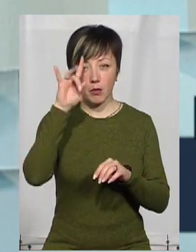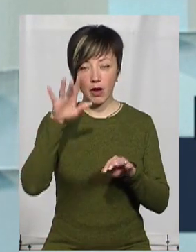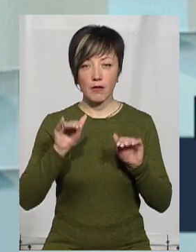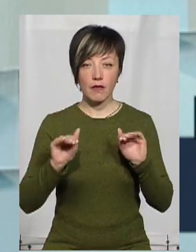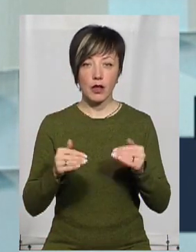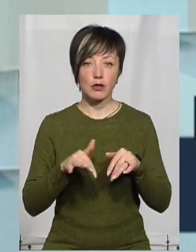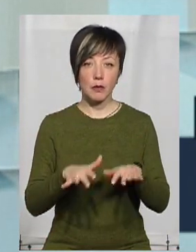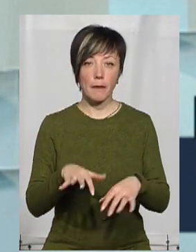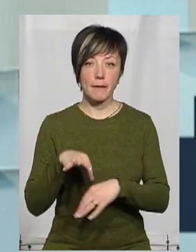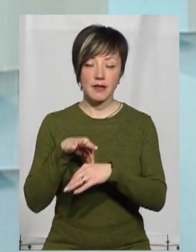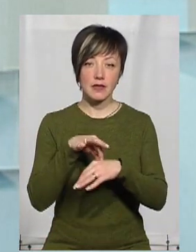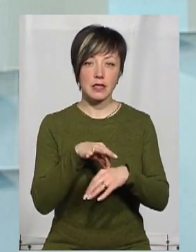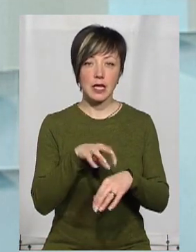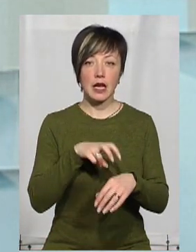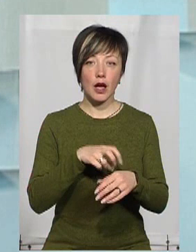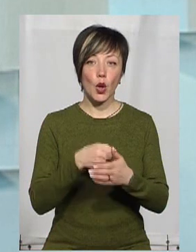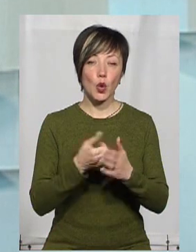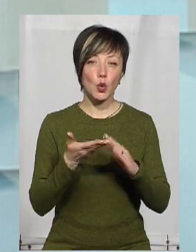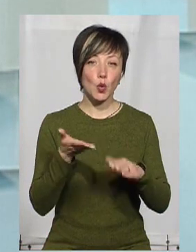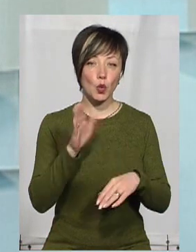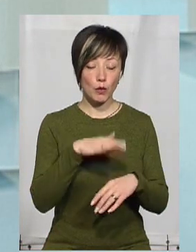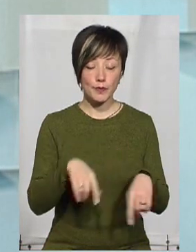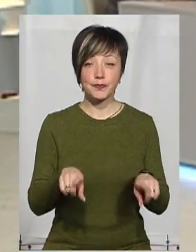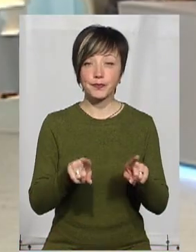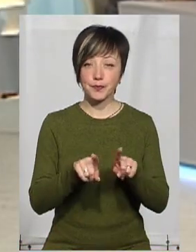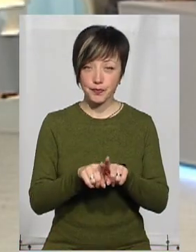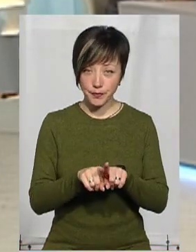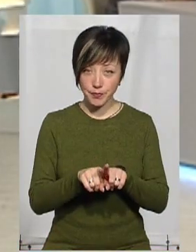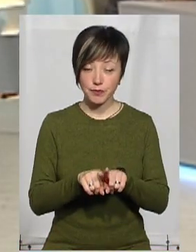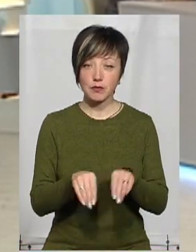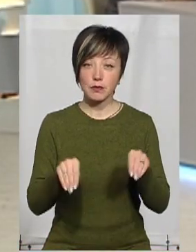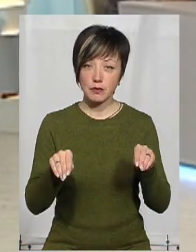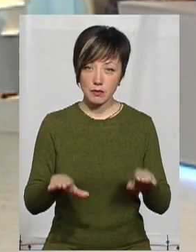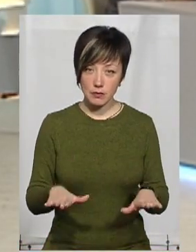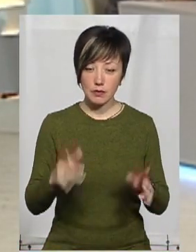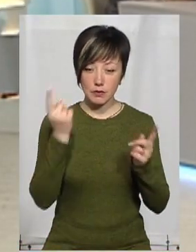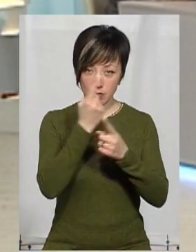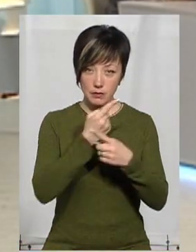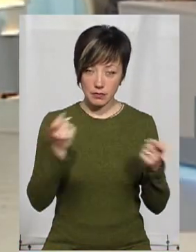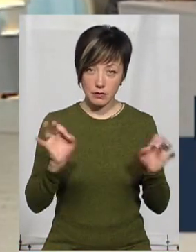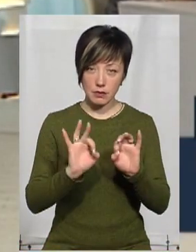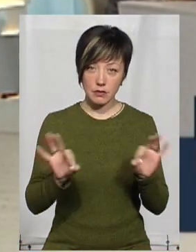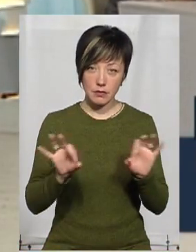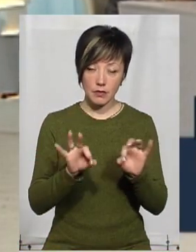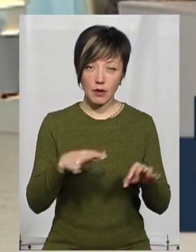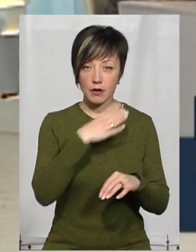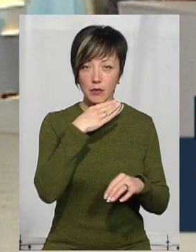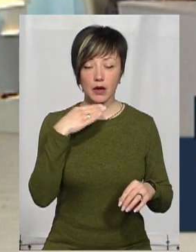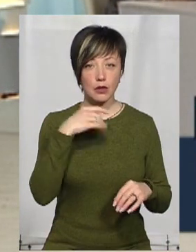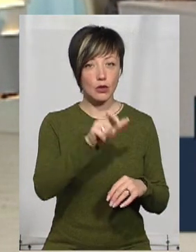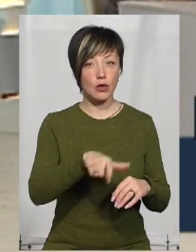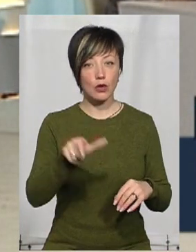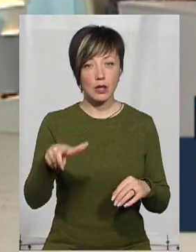флешмоб «Підвези лікаря додому». Ми теж вирішили інформувати і багато людей,